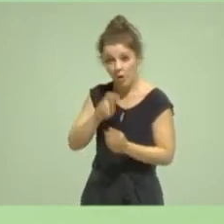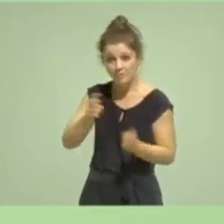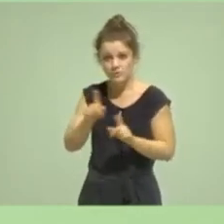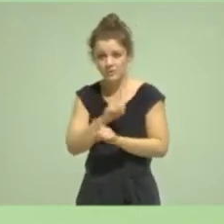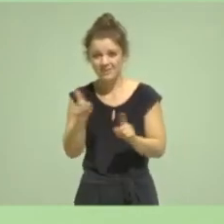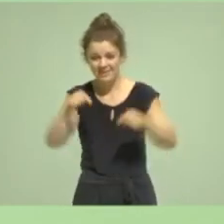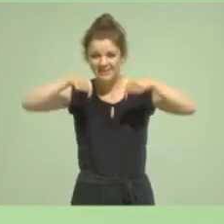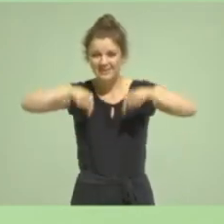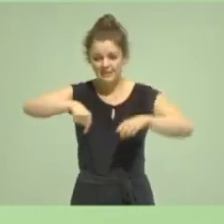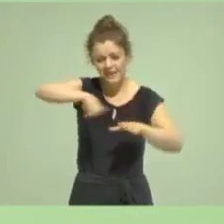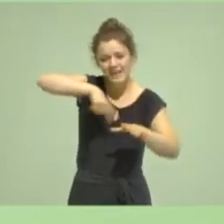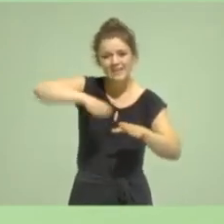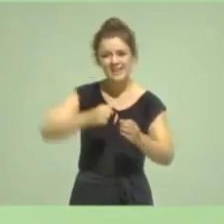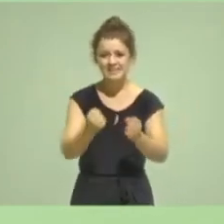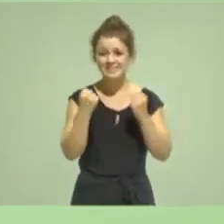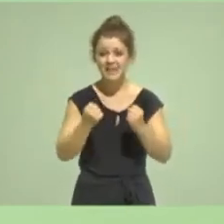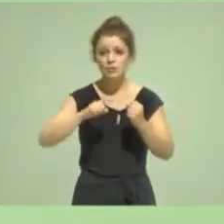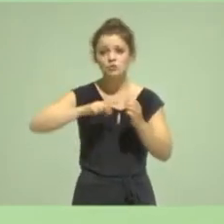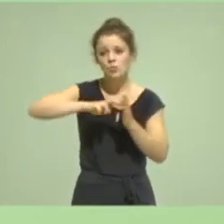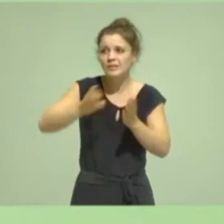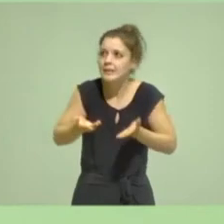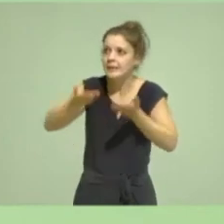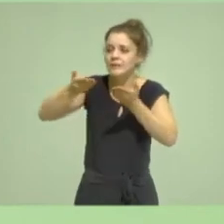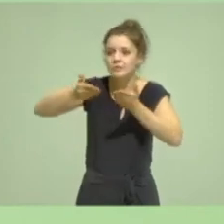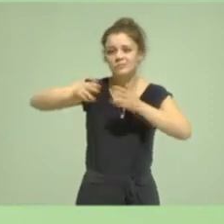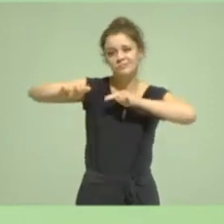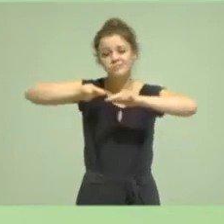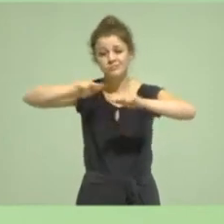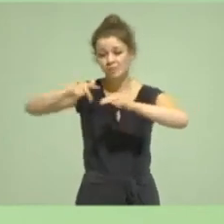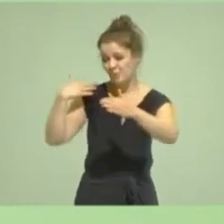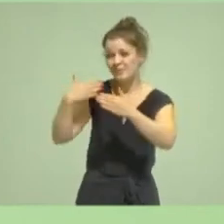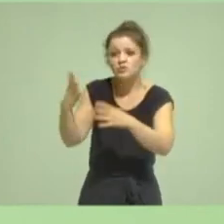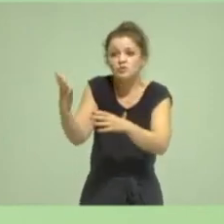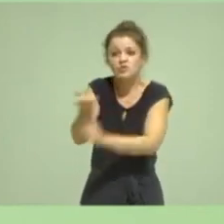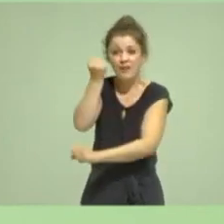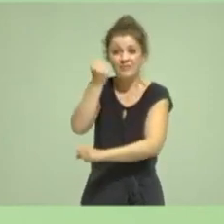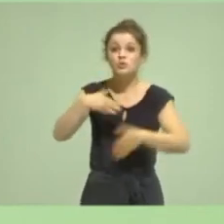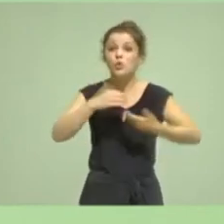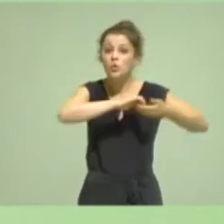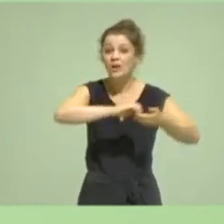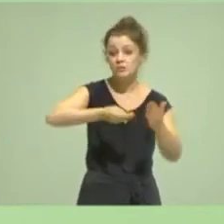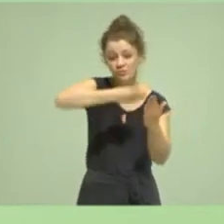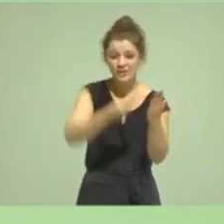politisch zu bearbeiten. Das haben wir erreicht. Das steht in diesem Koalitionsvertrag drin.